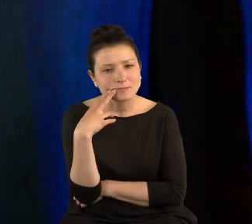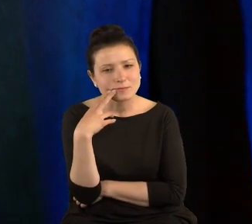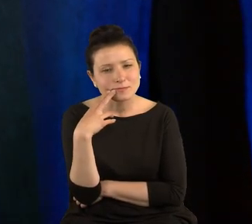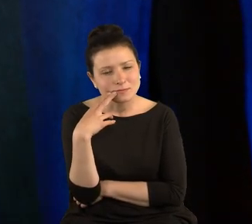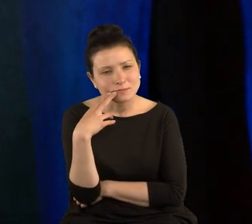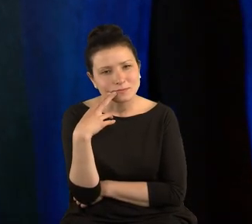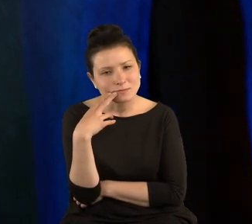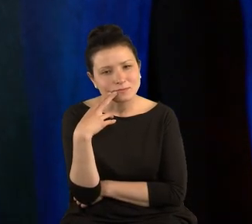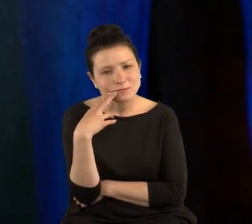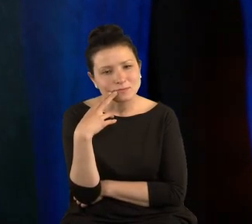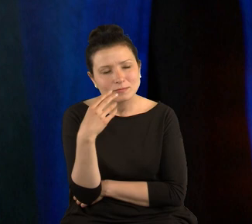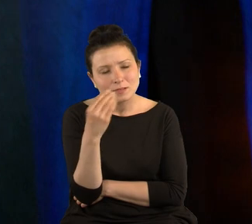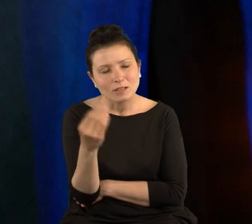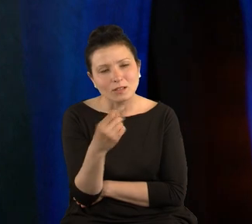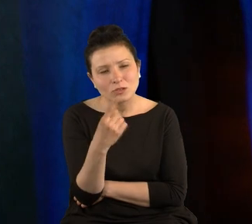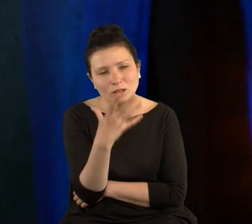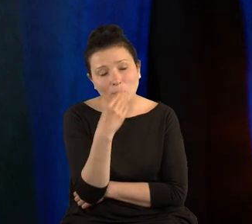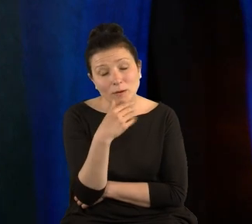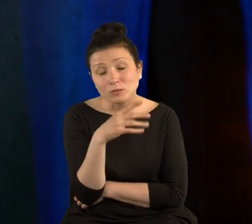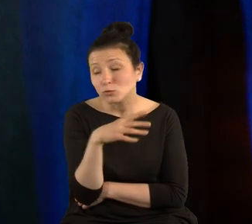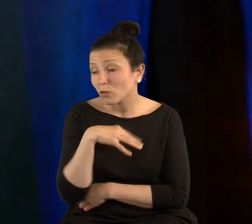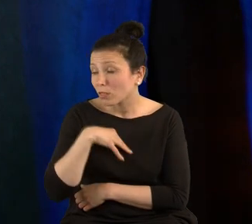jeszcze jeden obraz i się zrzygam.